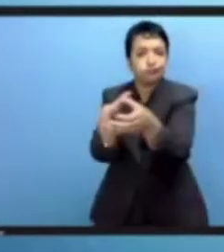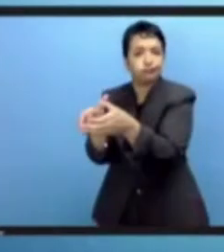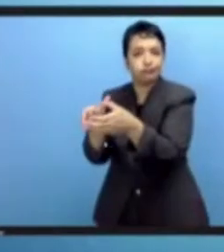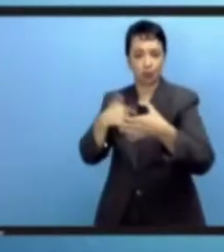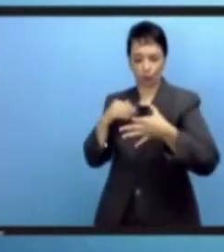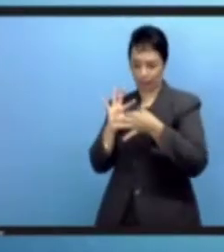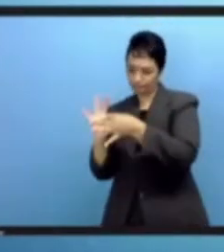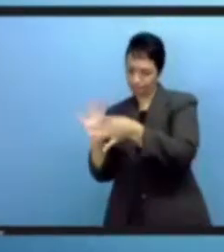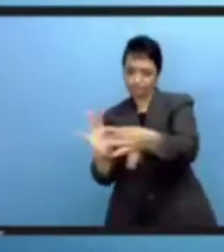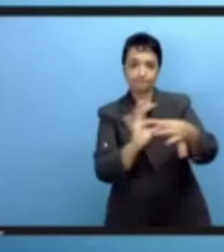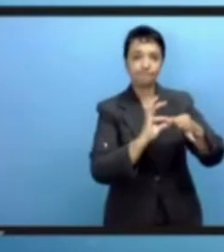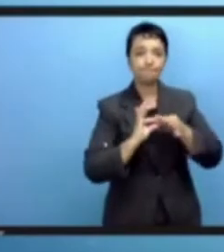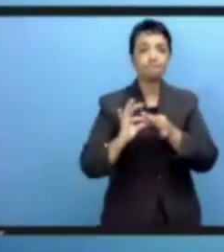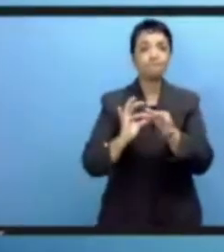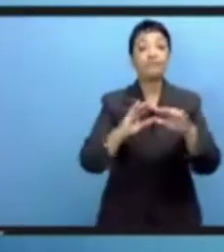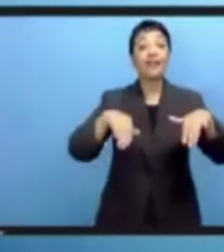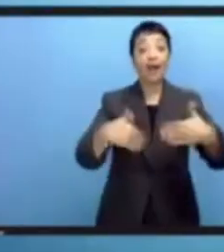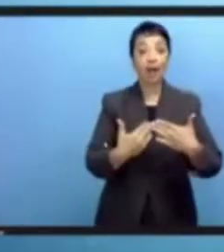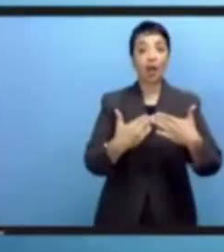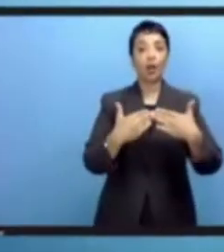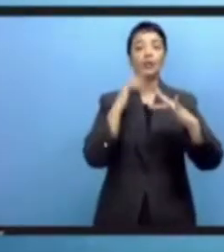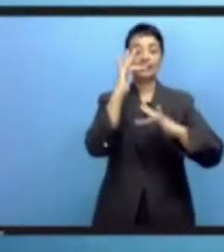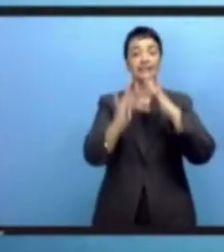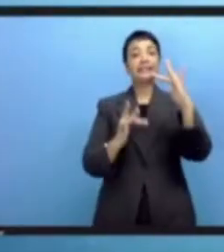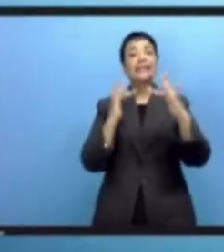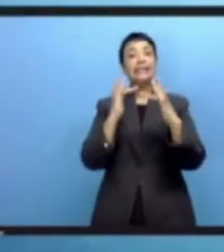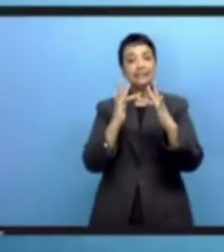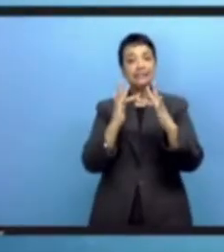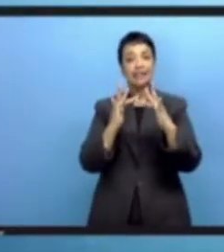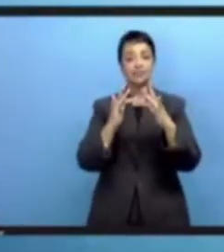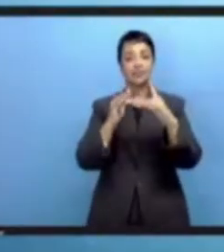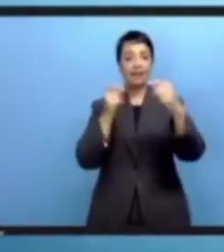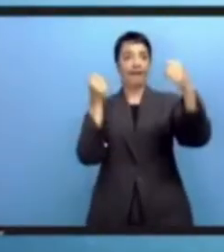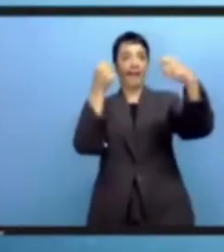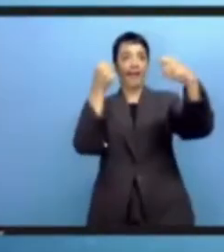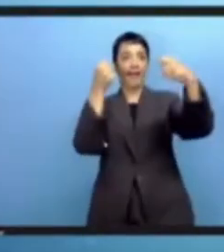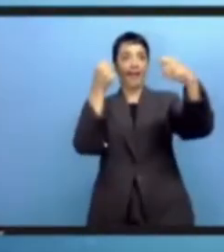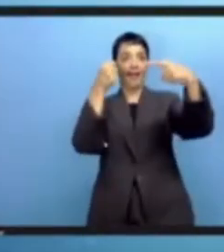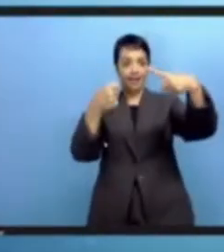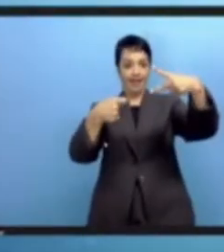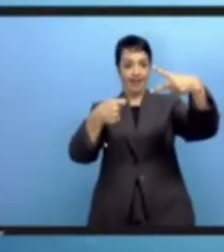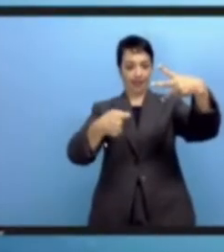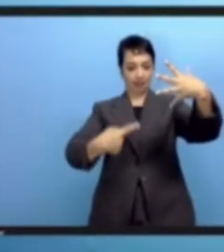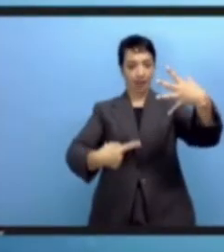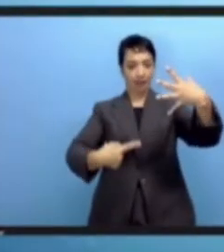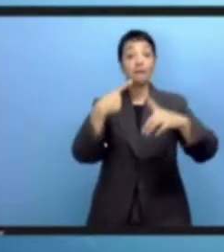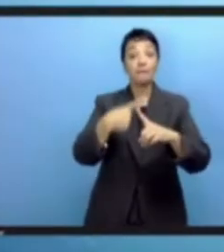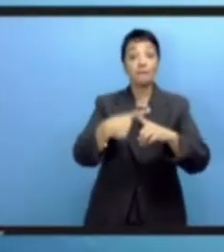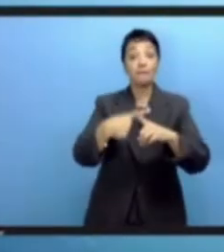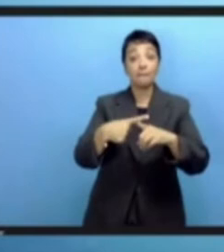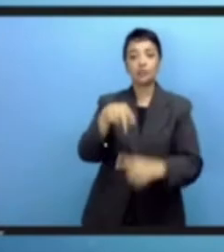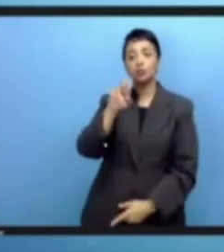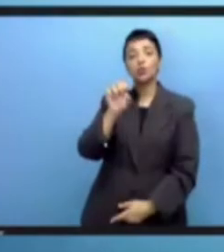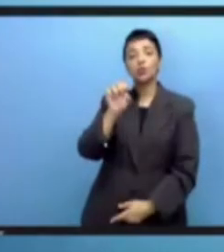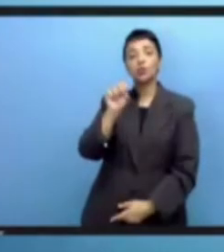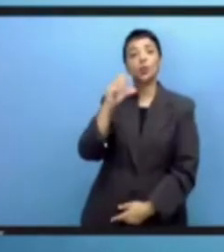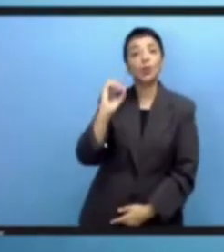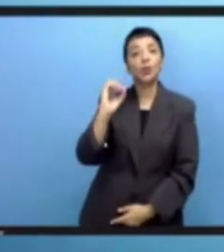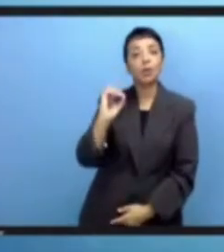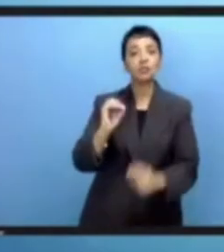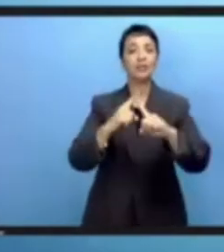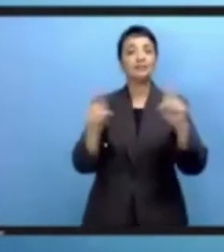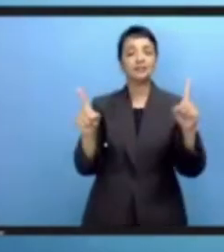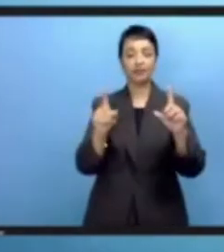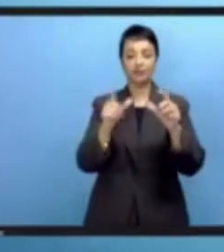منتدى حوكمة الإنترنت ويتم ذلك عن طريق مؤشرات العالمية الخاصة بالإنترنت